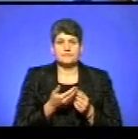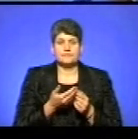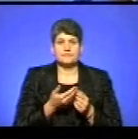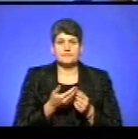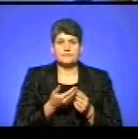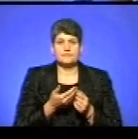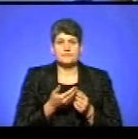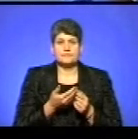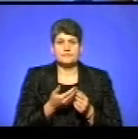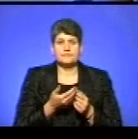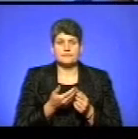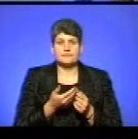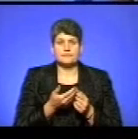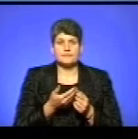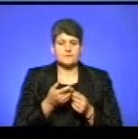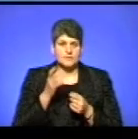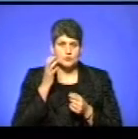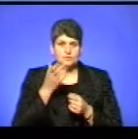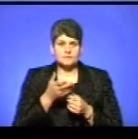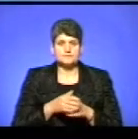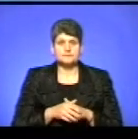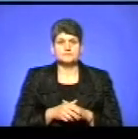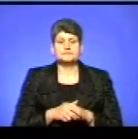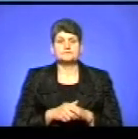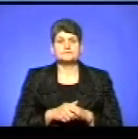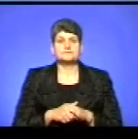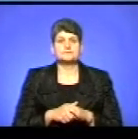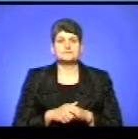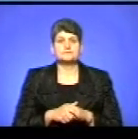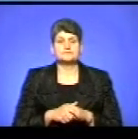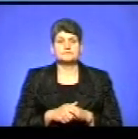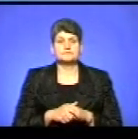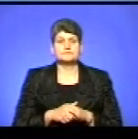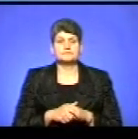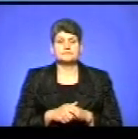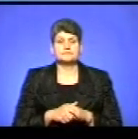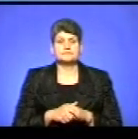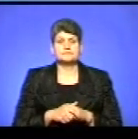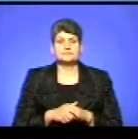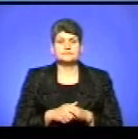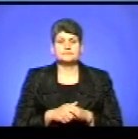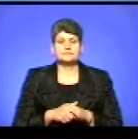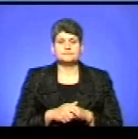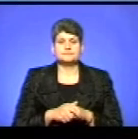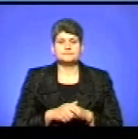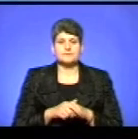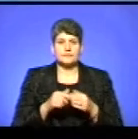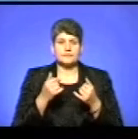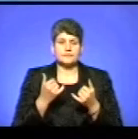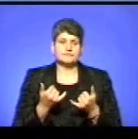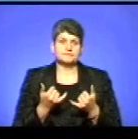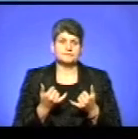Алло. Ми вас чуємо. Можете завершити свою думку чи запитання? Добре. Ось зараз.